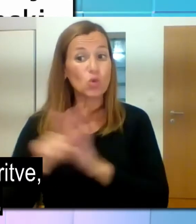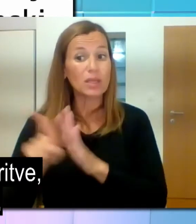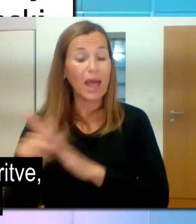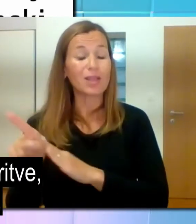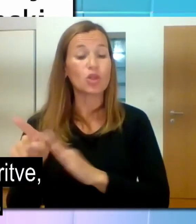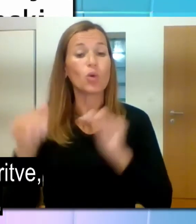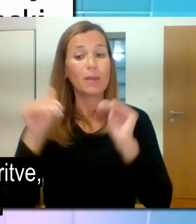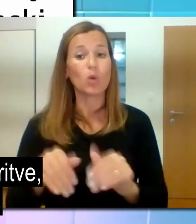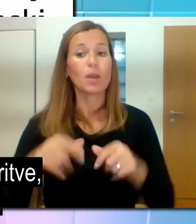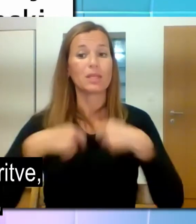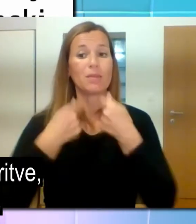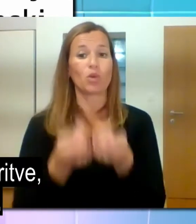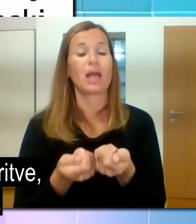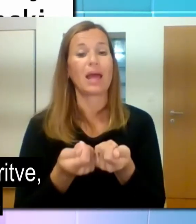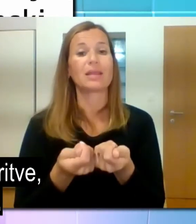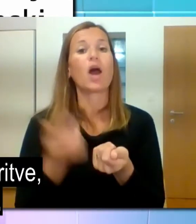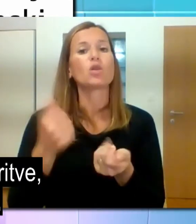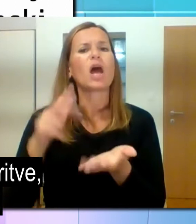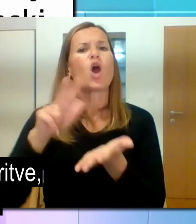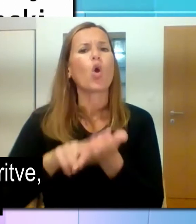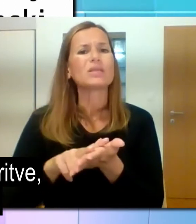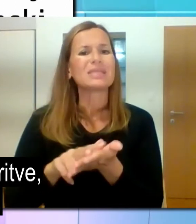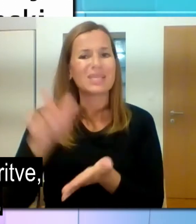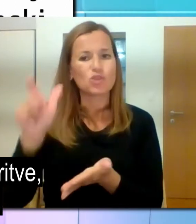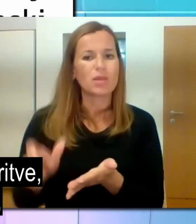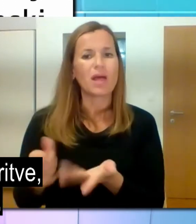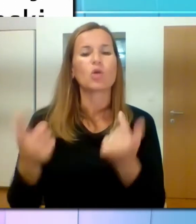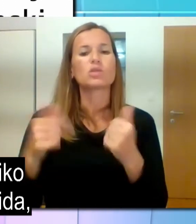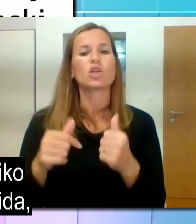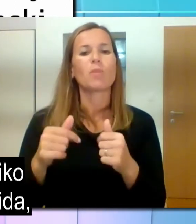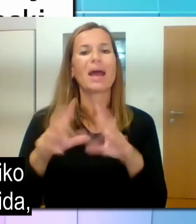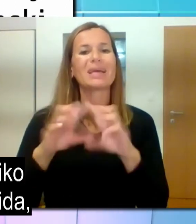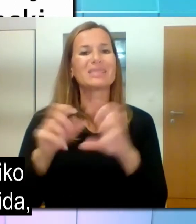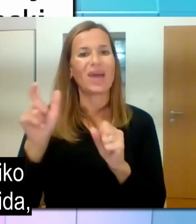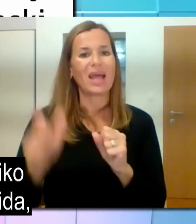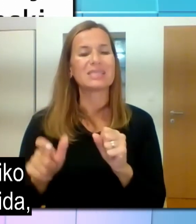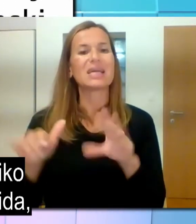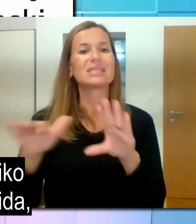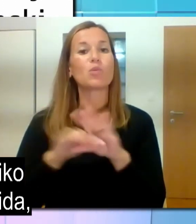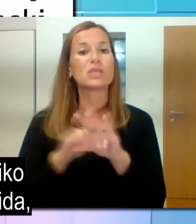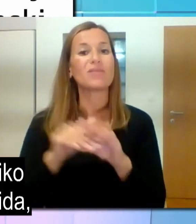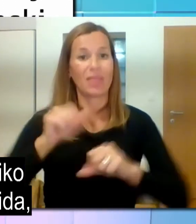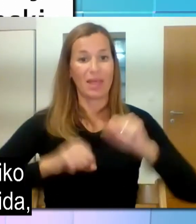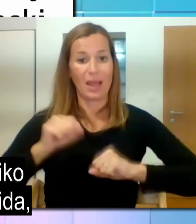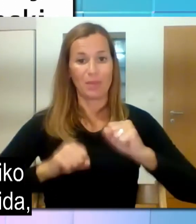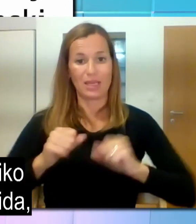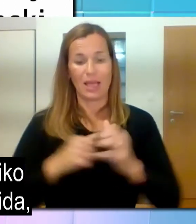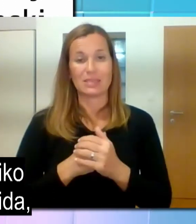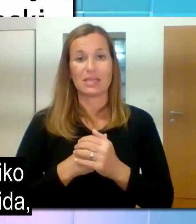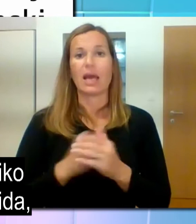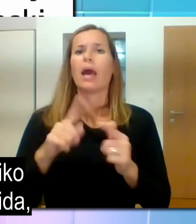Potem imamo podporne storitve, predstavljajo v spodbudu, ki je tudi vezana na neko bi rekla